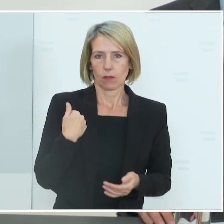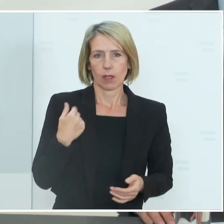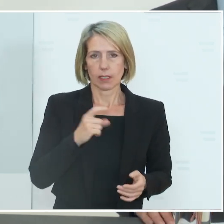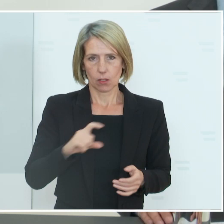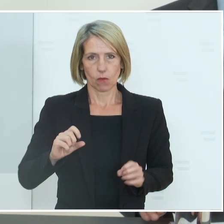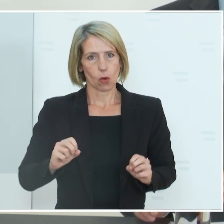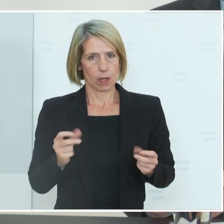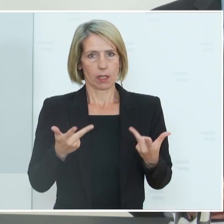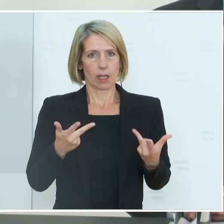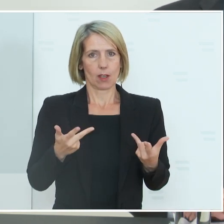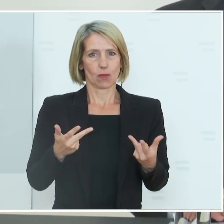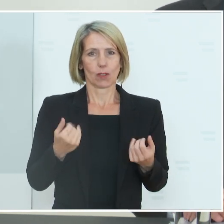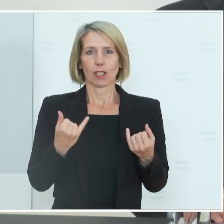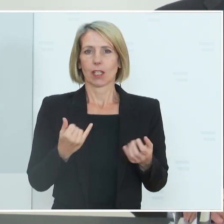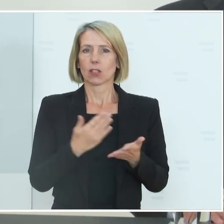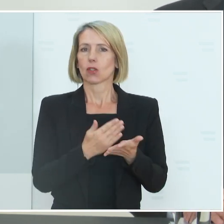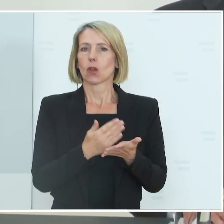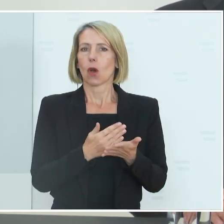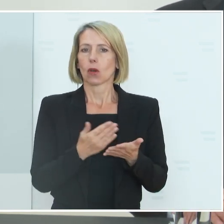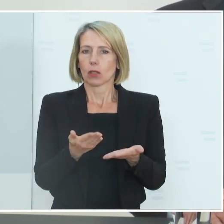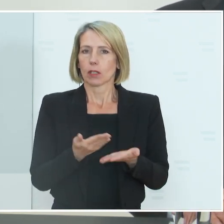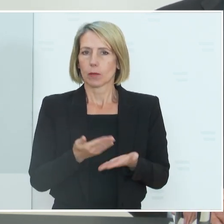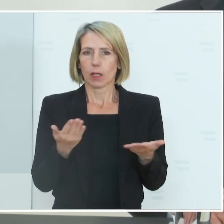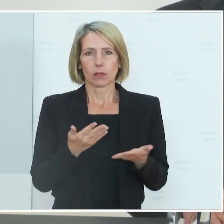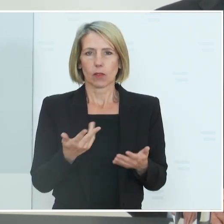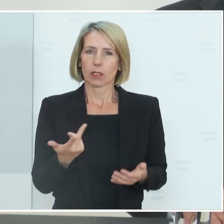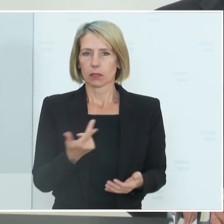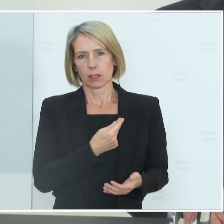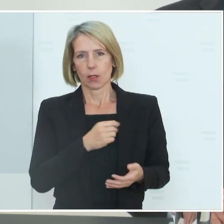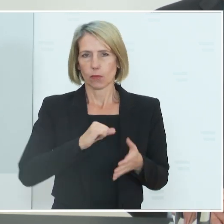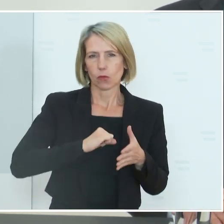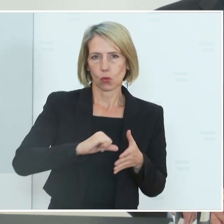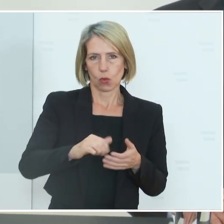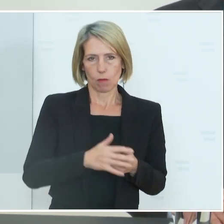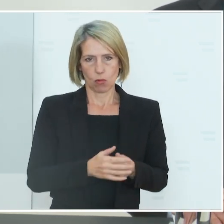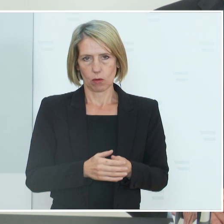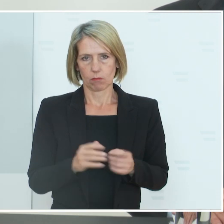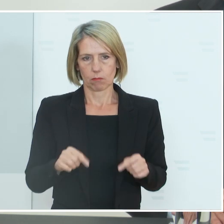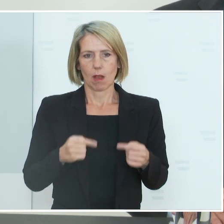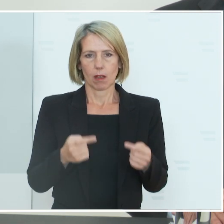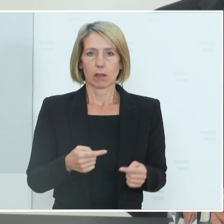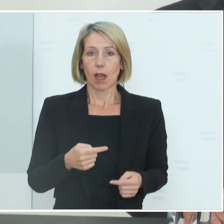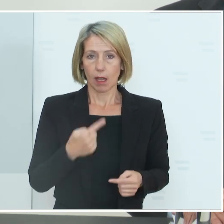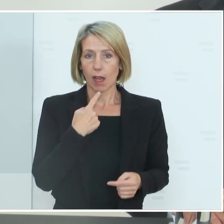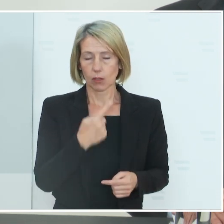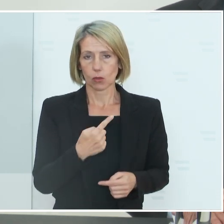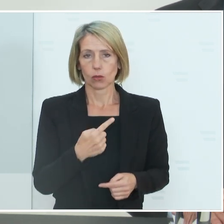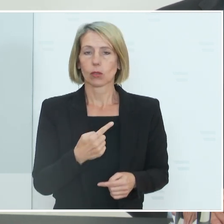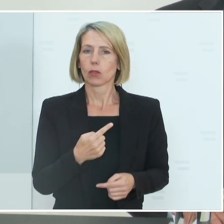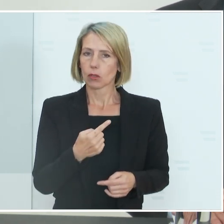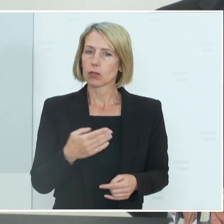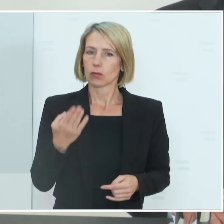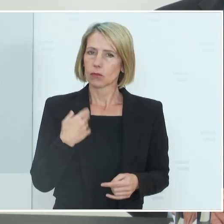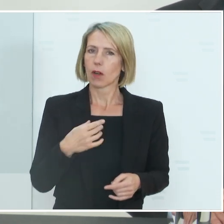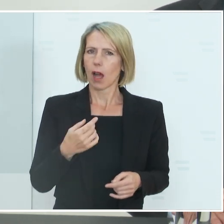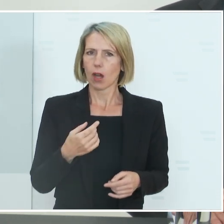Kraft. Trotzdem hat sie bereits zu einem Impfturbo geführt. Italien hat nach der Ankündigung einen deutlichen Anstieg